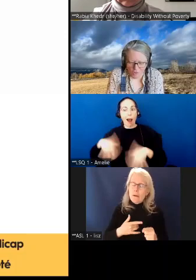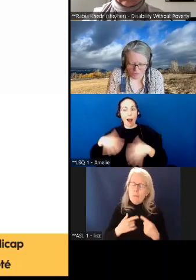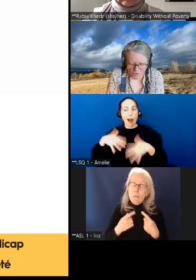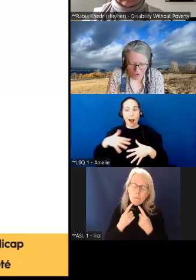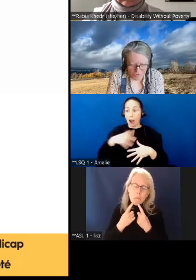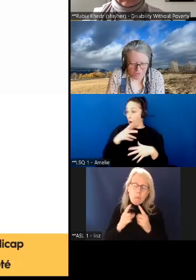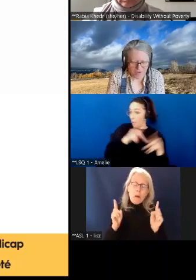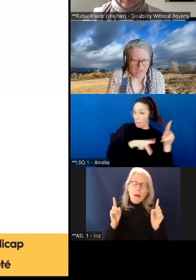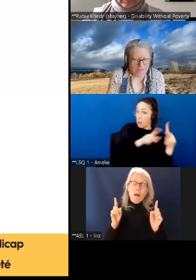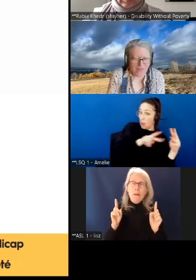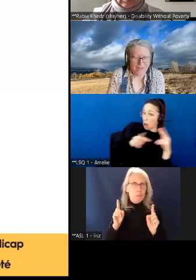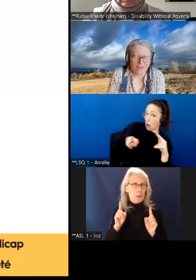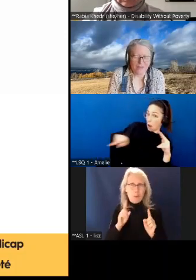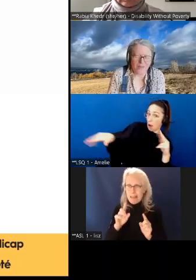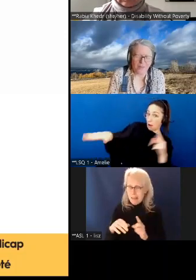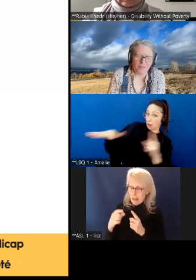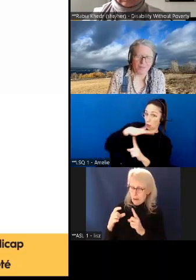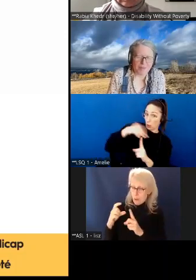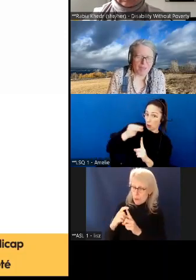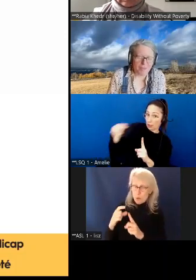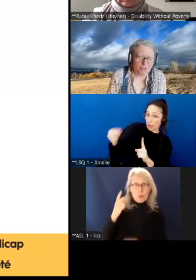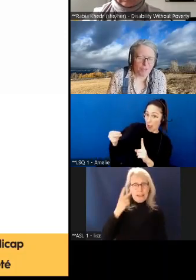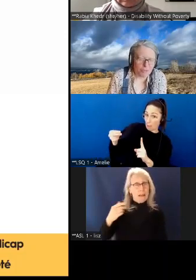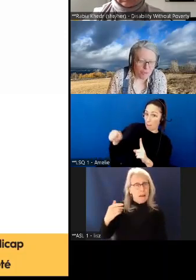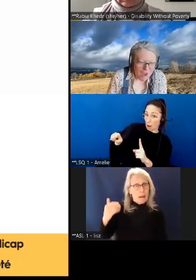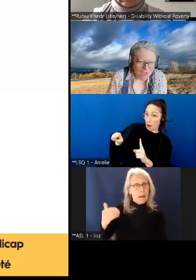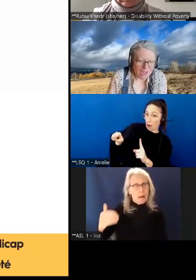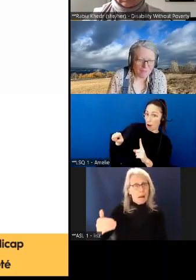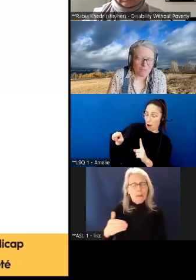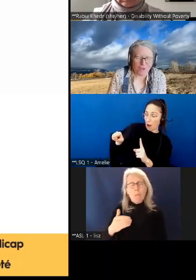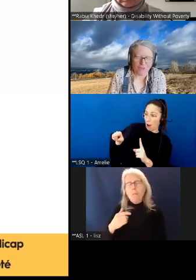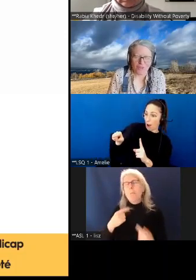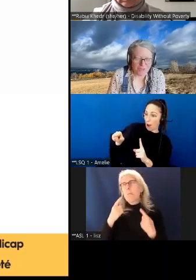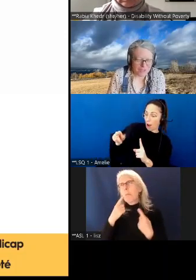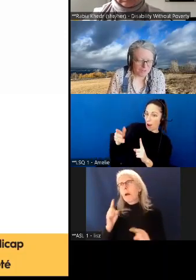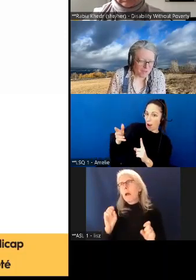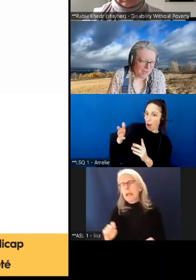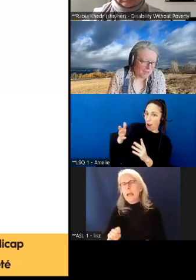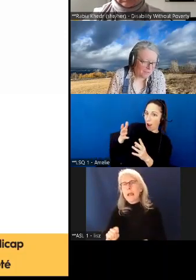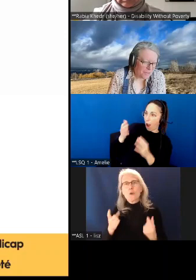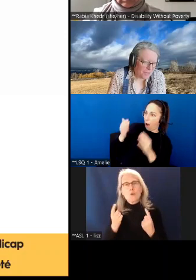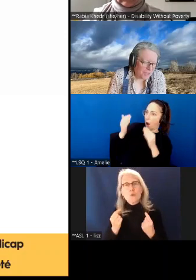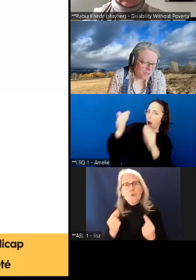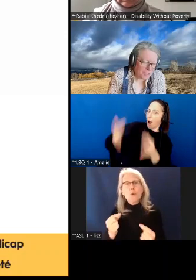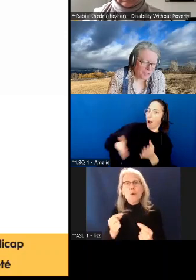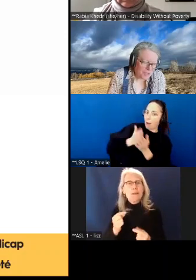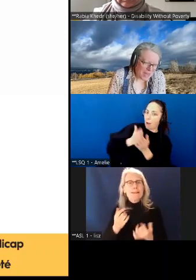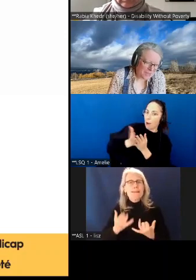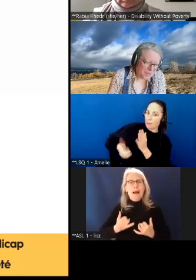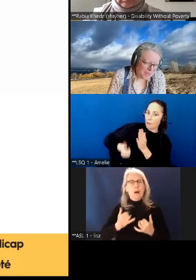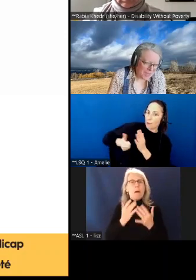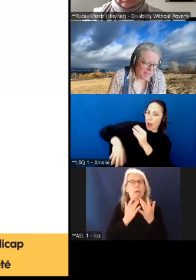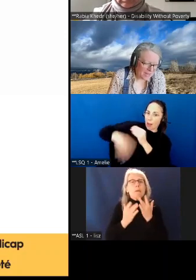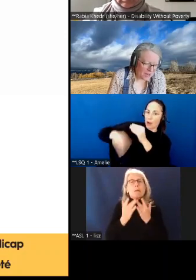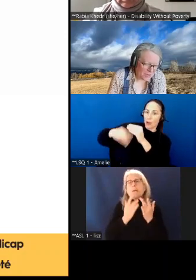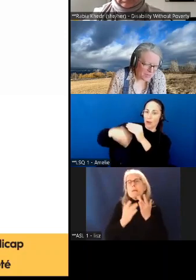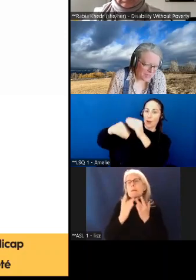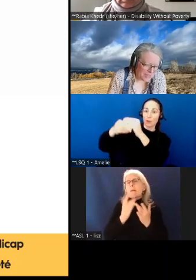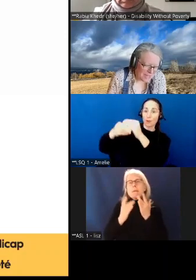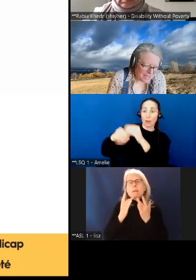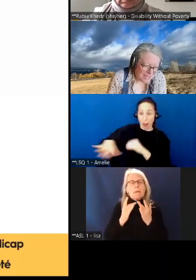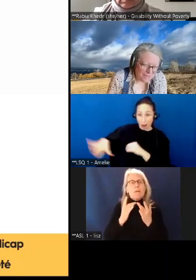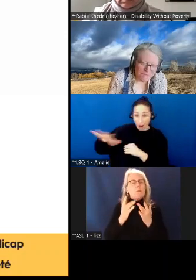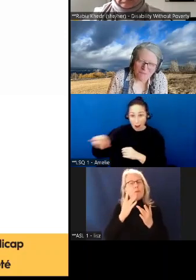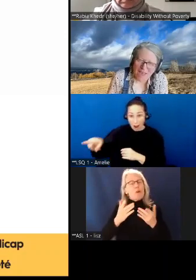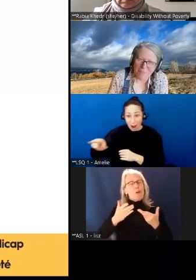situation de handicap commencer à voir des possibilités de plus en plus. Ils disent qu'ils seraient